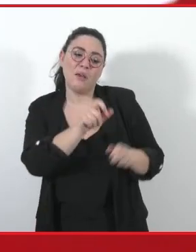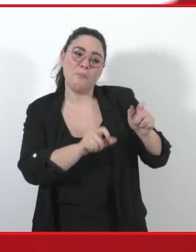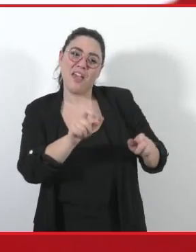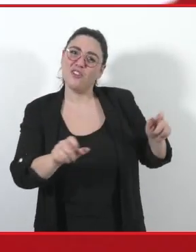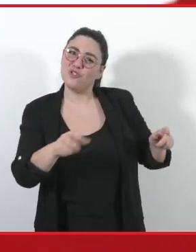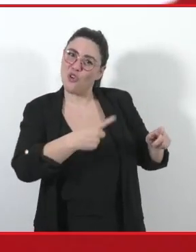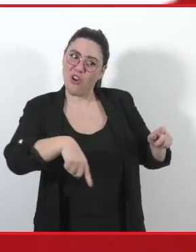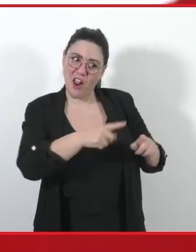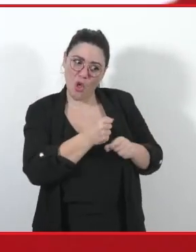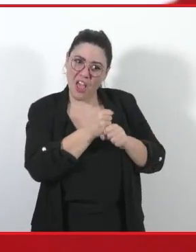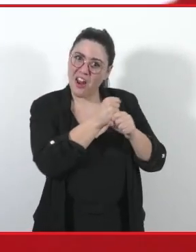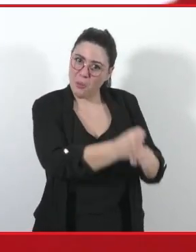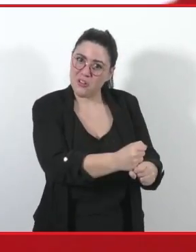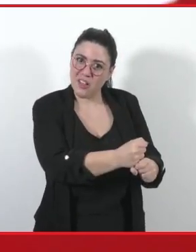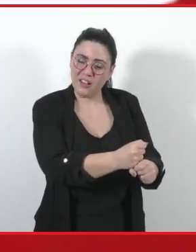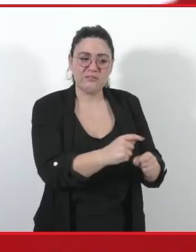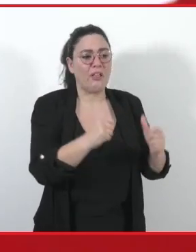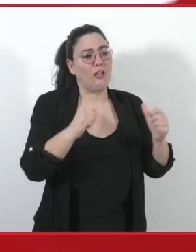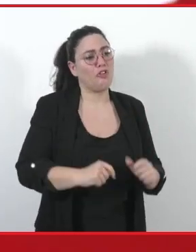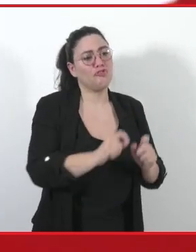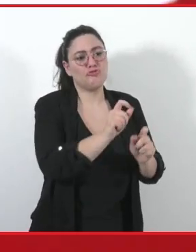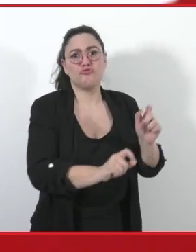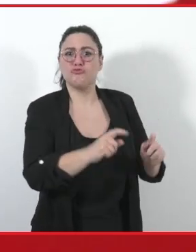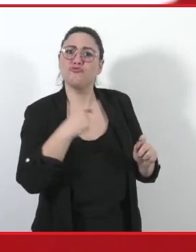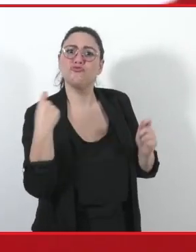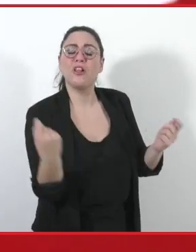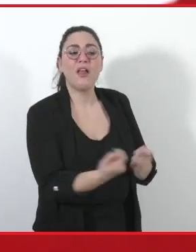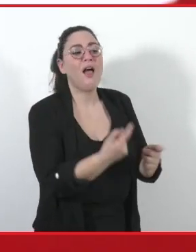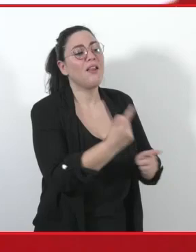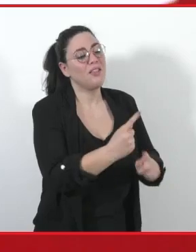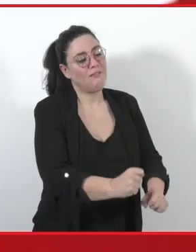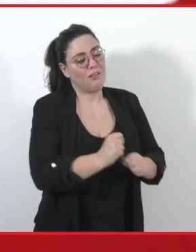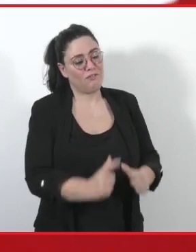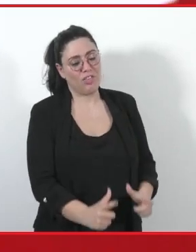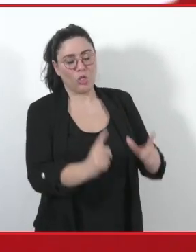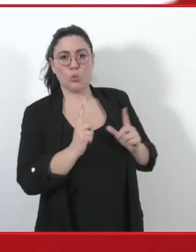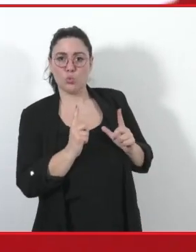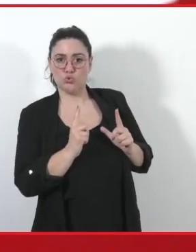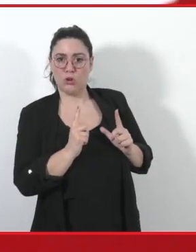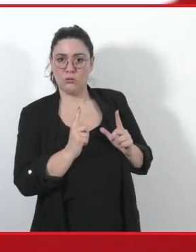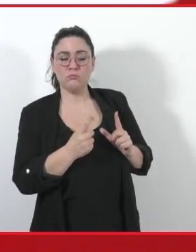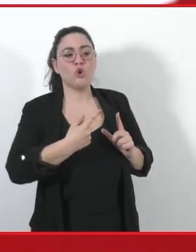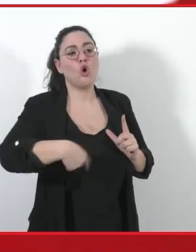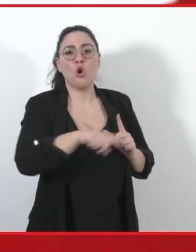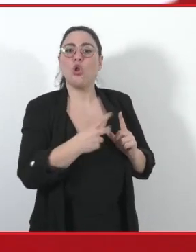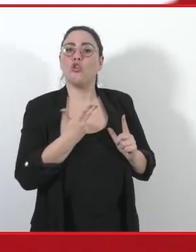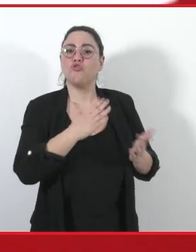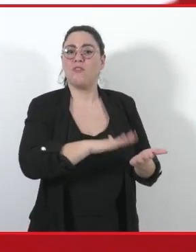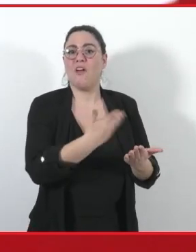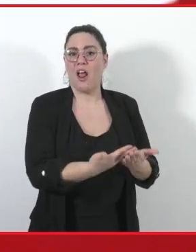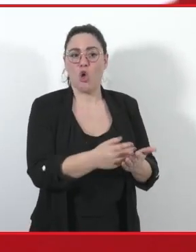generale le cittadine e i cittadini, torno a credere che possono contare, sia come individui ma soprattutto come